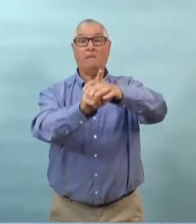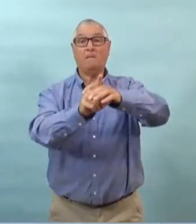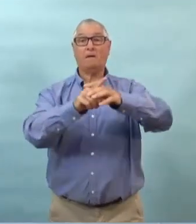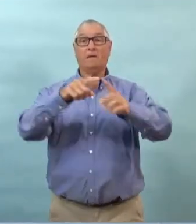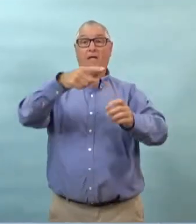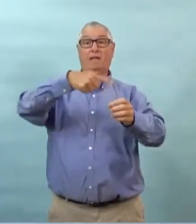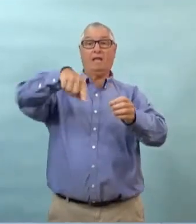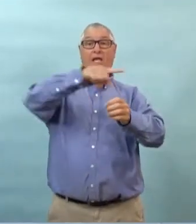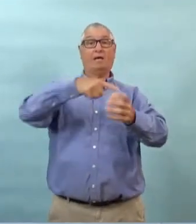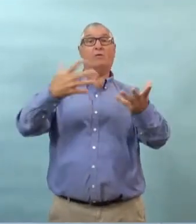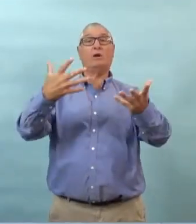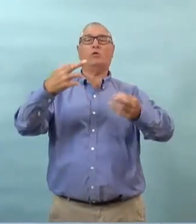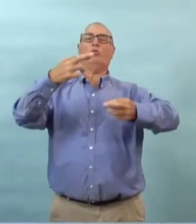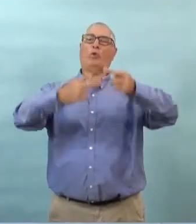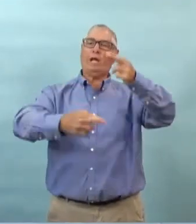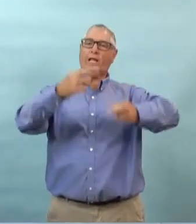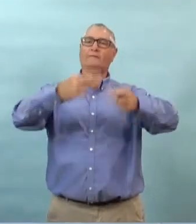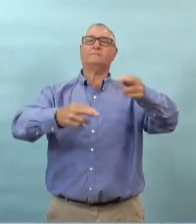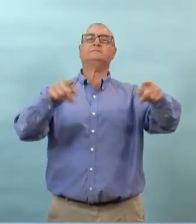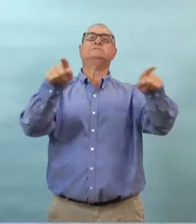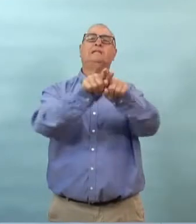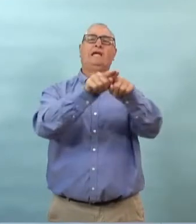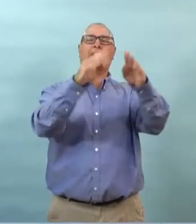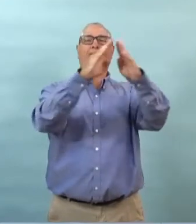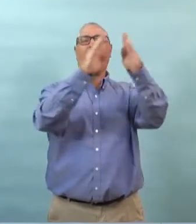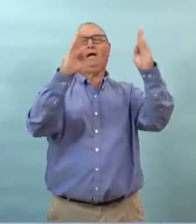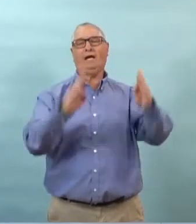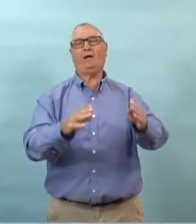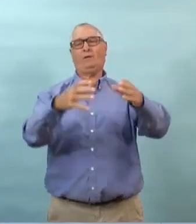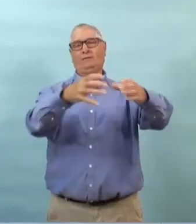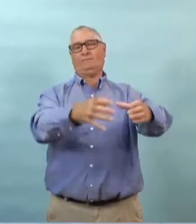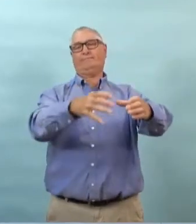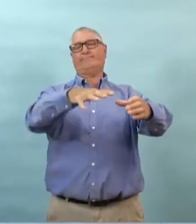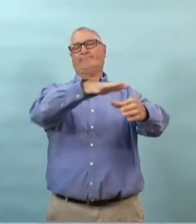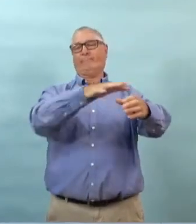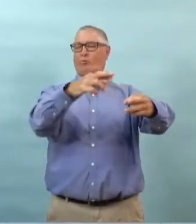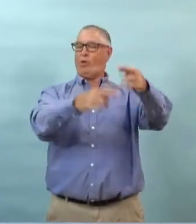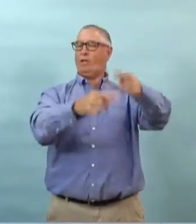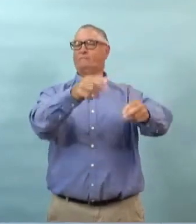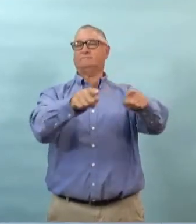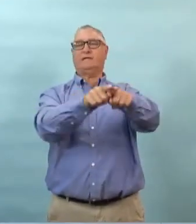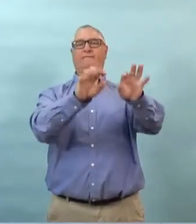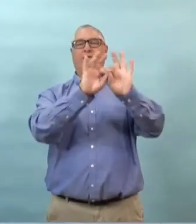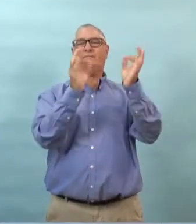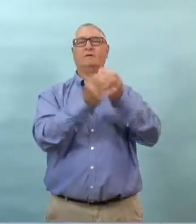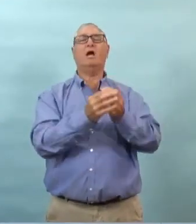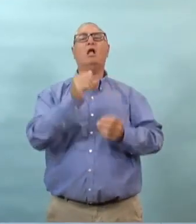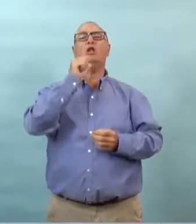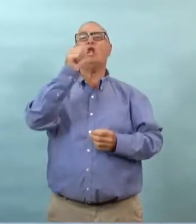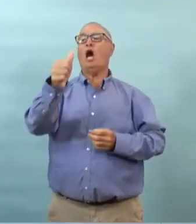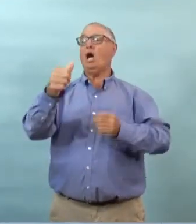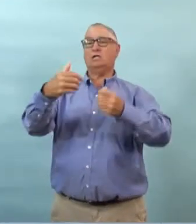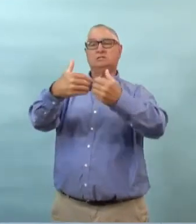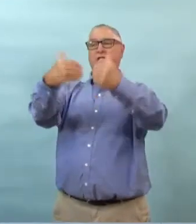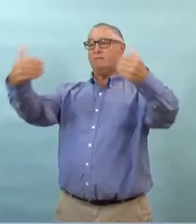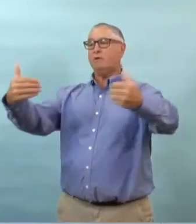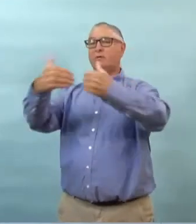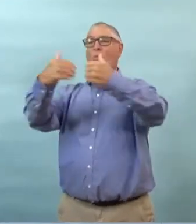sont tous liés les uns les autres ils sortent tous de la même maison ce sont des cas qui sont tous rapprochés